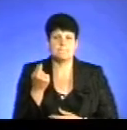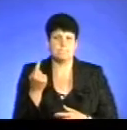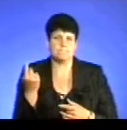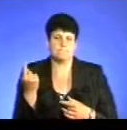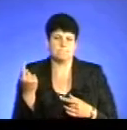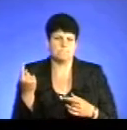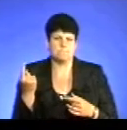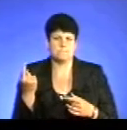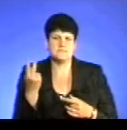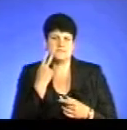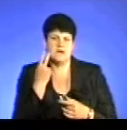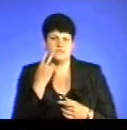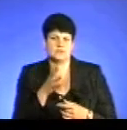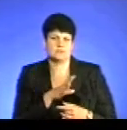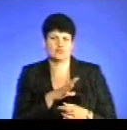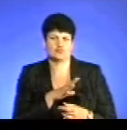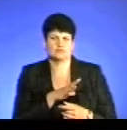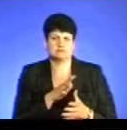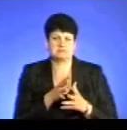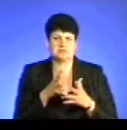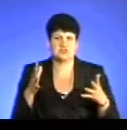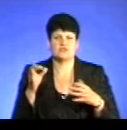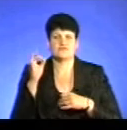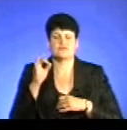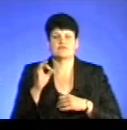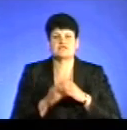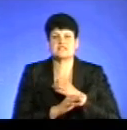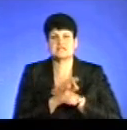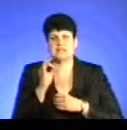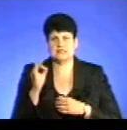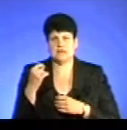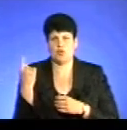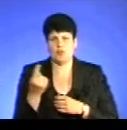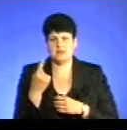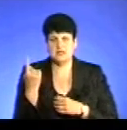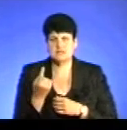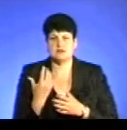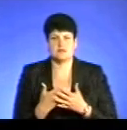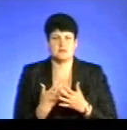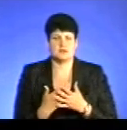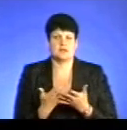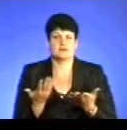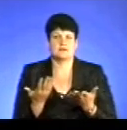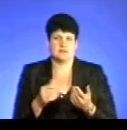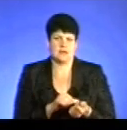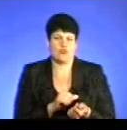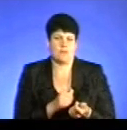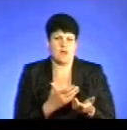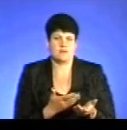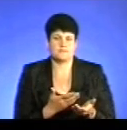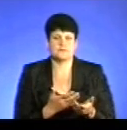можна так виразитися, першість завжди тримали східні, південні області. Особливо, якщо це стосувалося наркоманії.